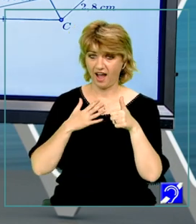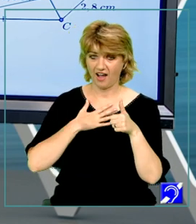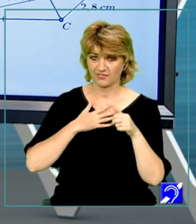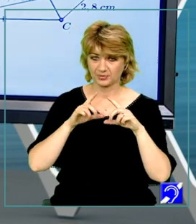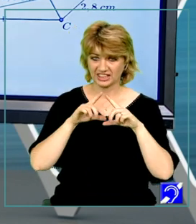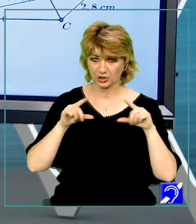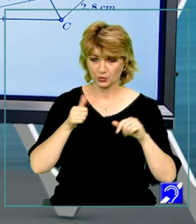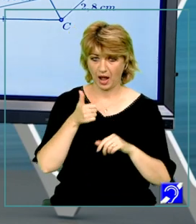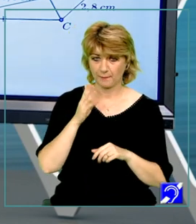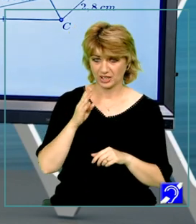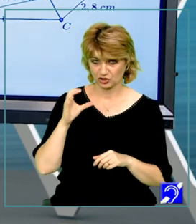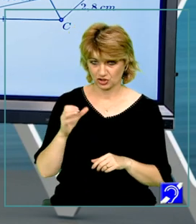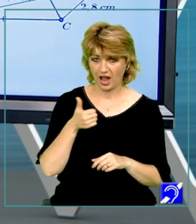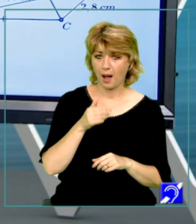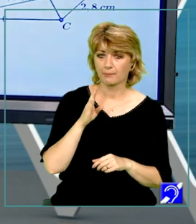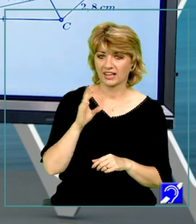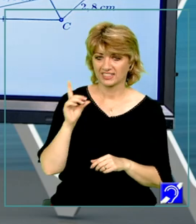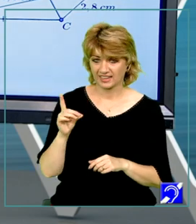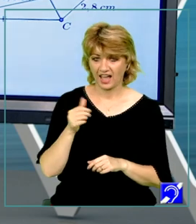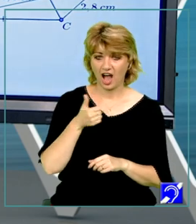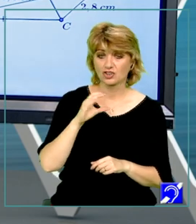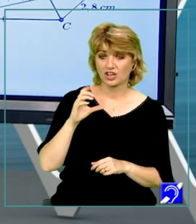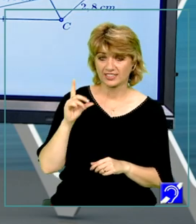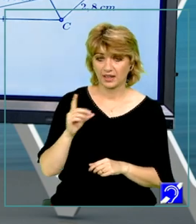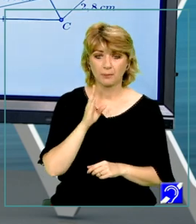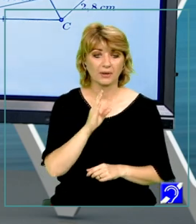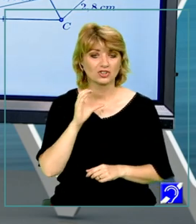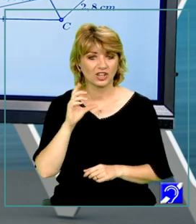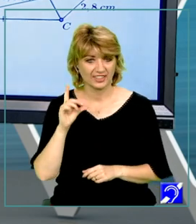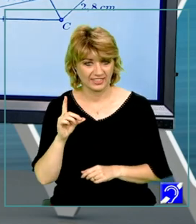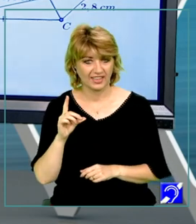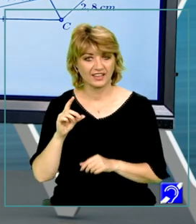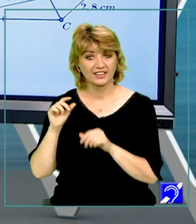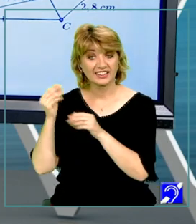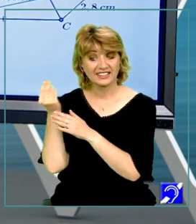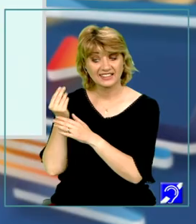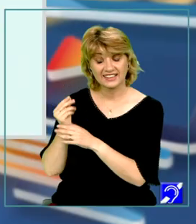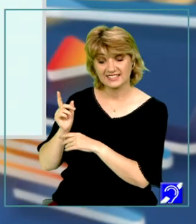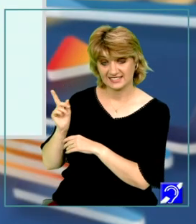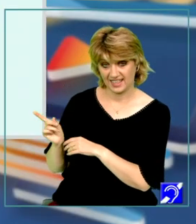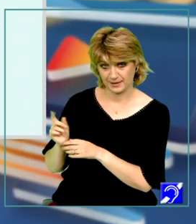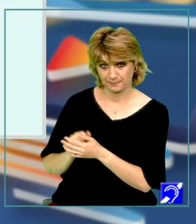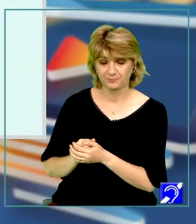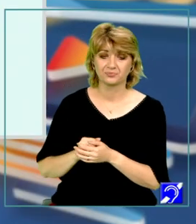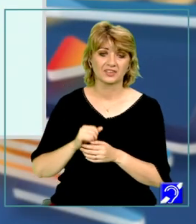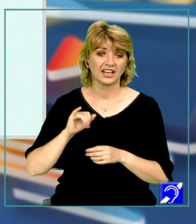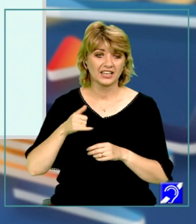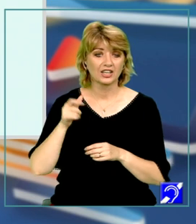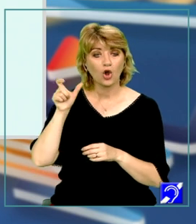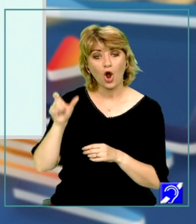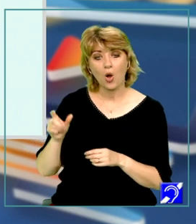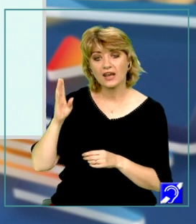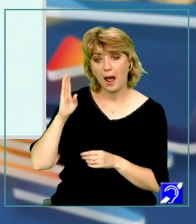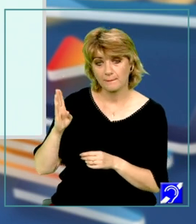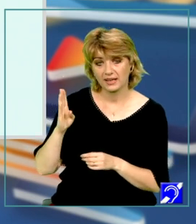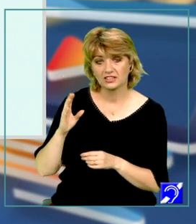triunghiurile ABC, ABD, ACD, BCD din figura asociată enunțului, iar în coloana B